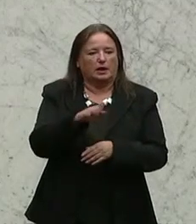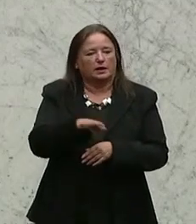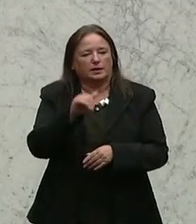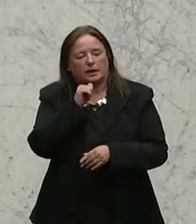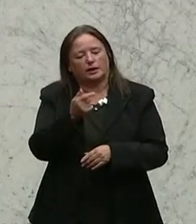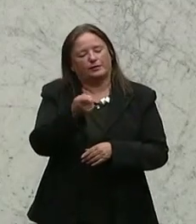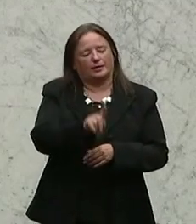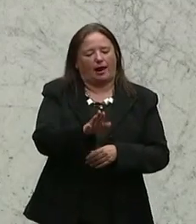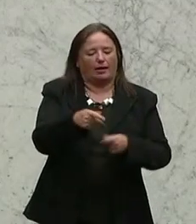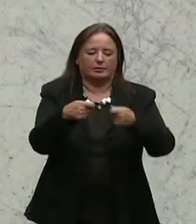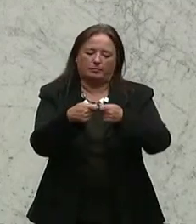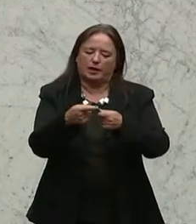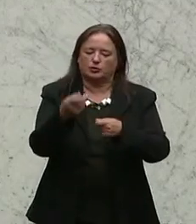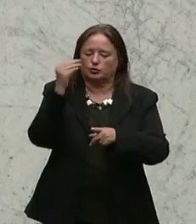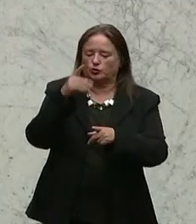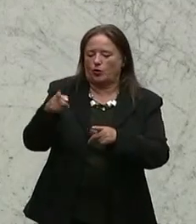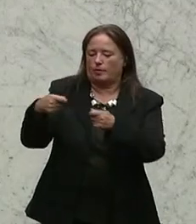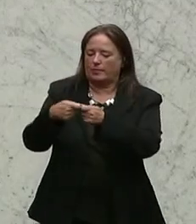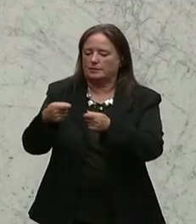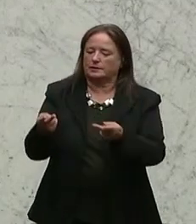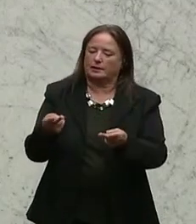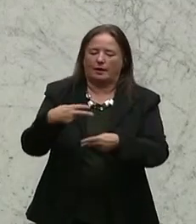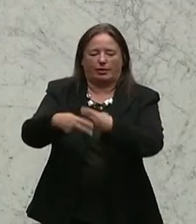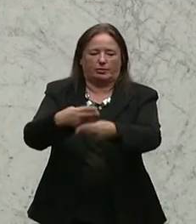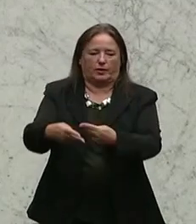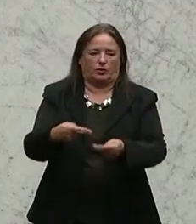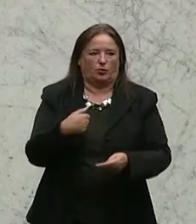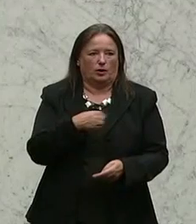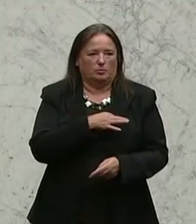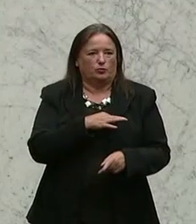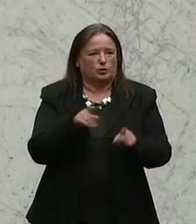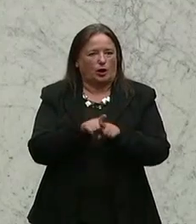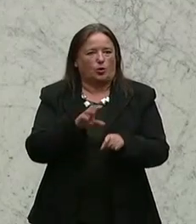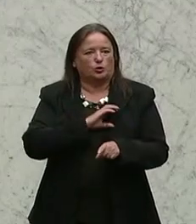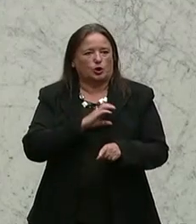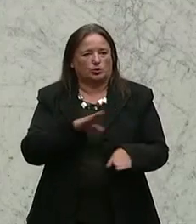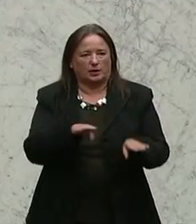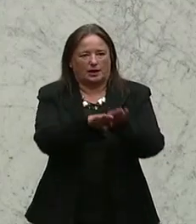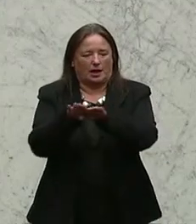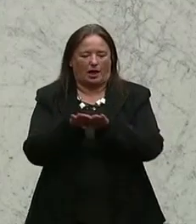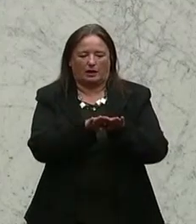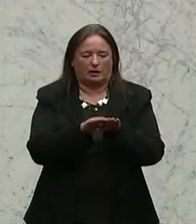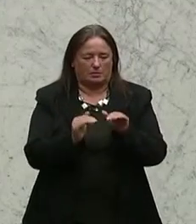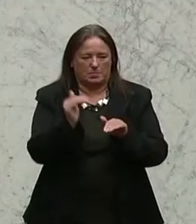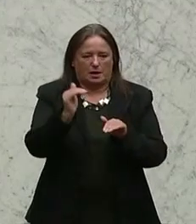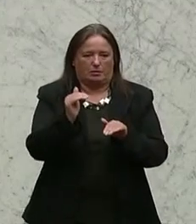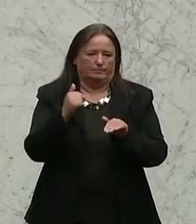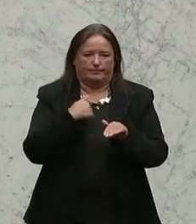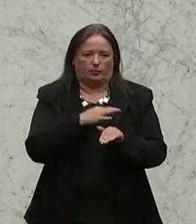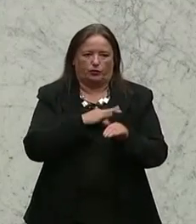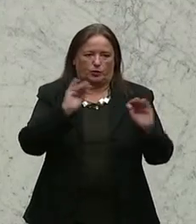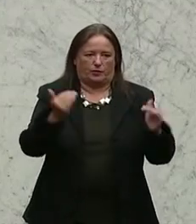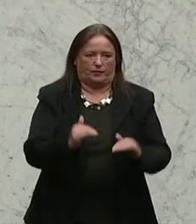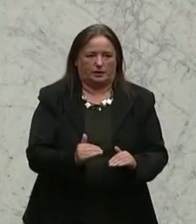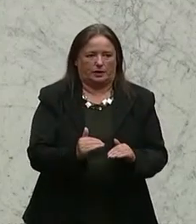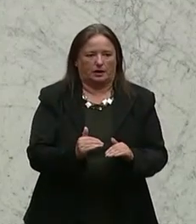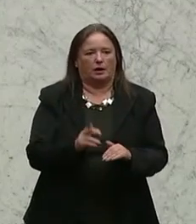gefördert werden können. Und ich befürchte an dieser Stelle auch, dass es nicht zu mehr Chancengleichheit führen wird, sondern eher zu weniger, weil natürlich jene, die es